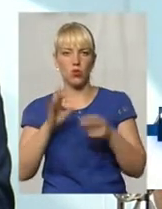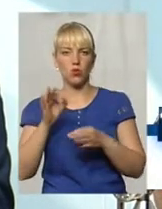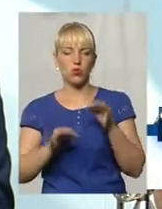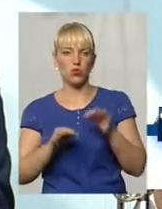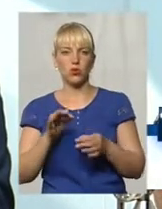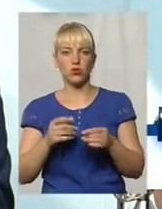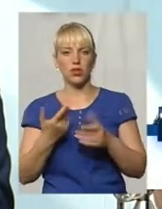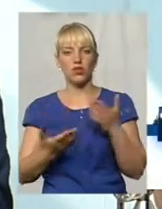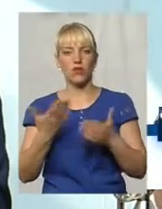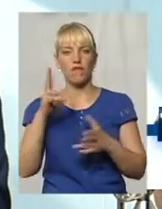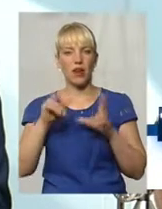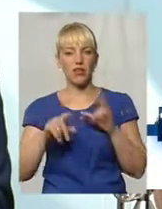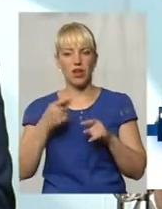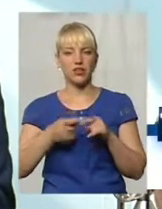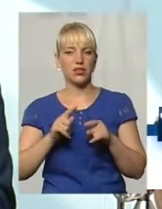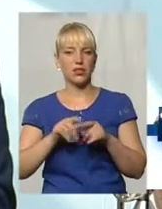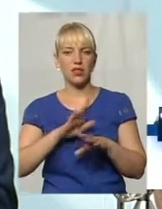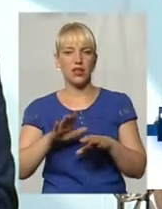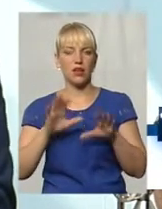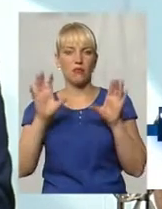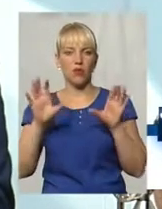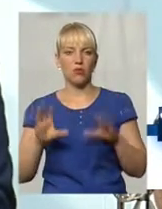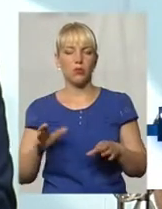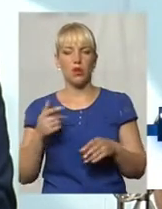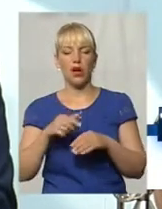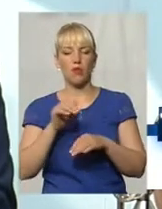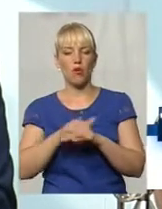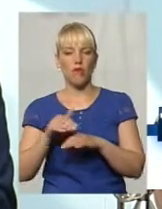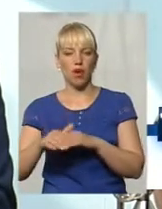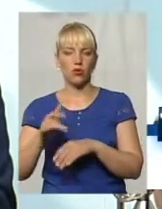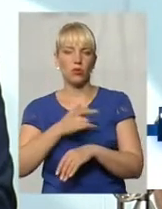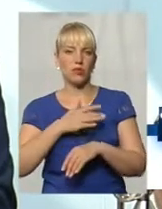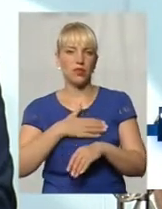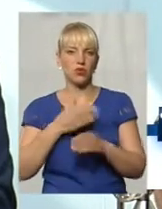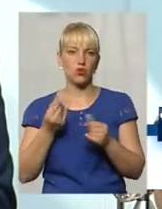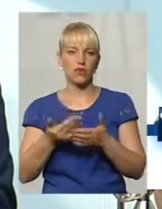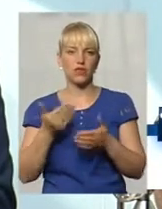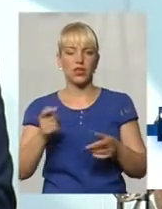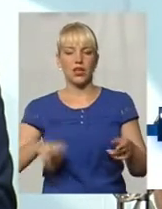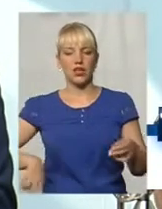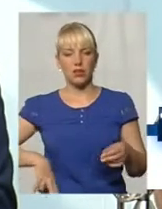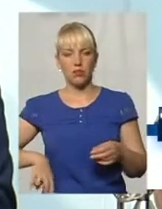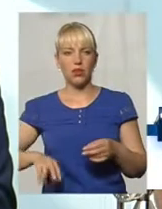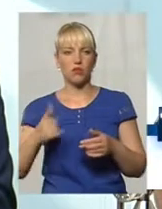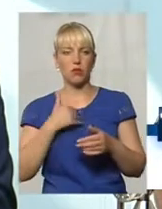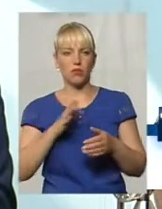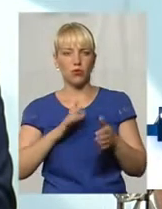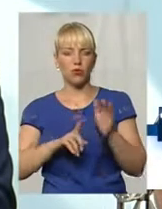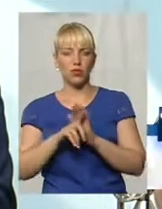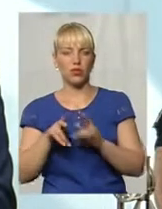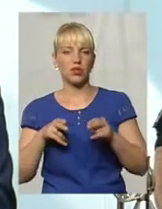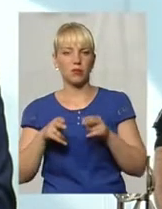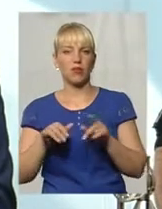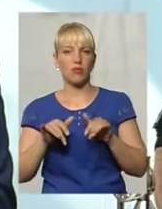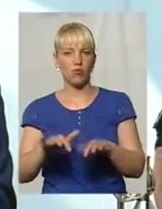По факту привласнення грошових коштів керівниками підприємства регіональне приваження було відкрито. Хоча під час